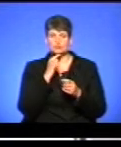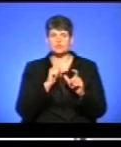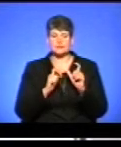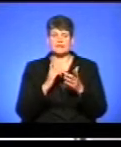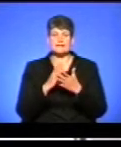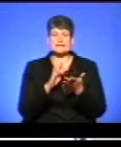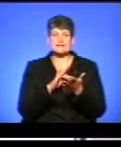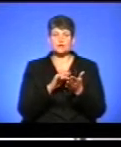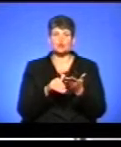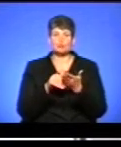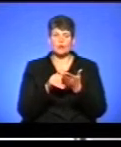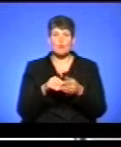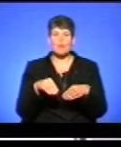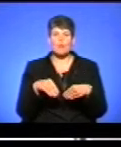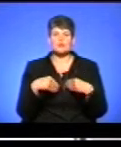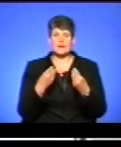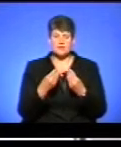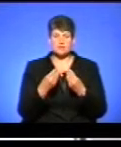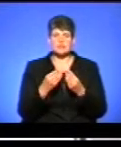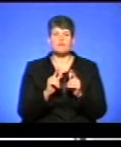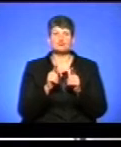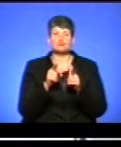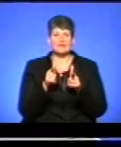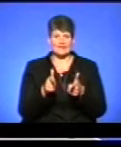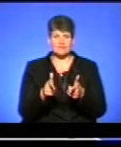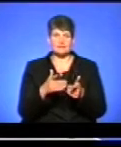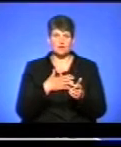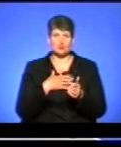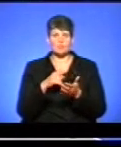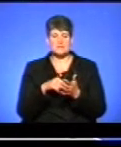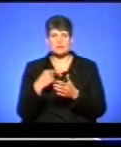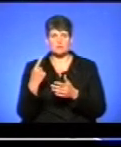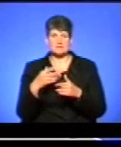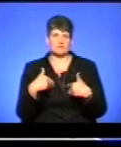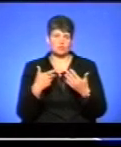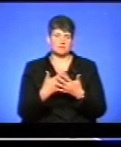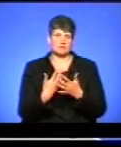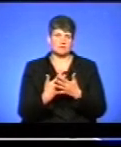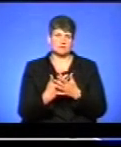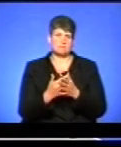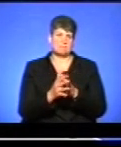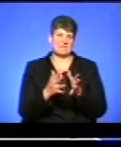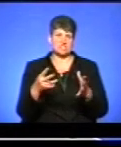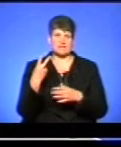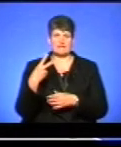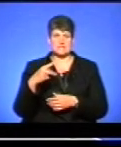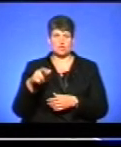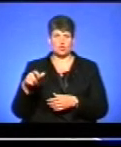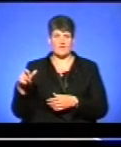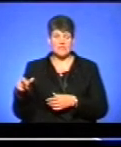подачі електронних заяв для вступників нашого міста, області. Звернулося сьогодні порядка більше 20 чоловік.